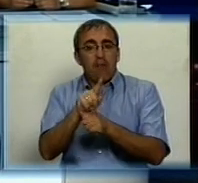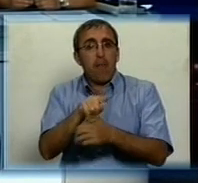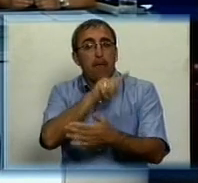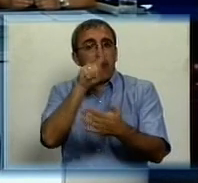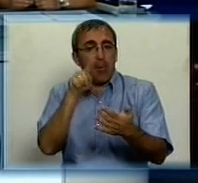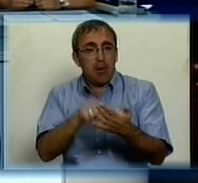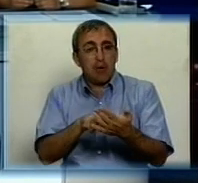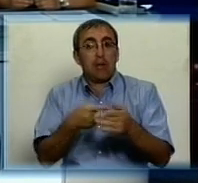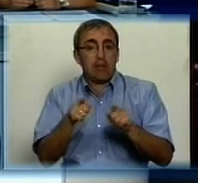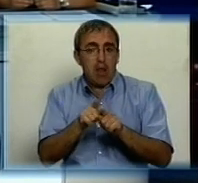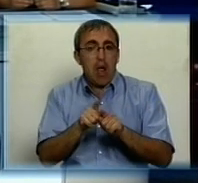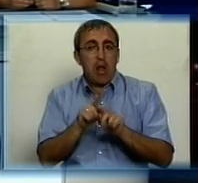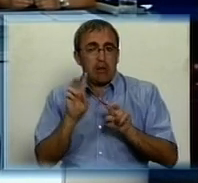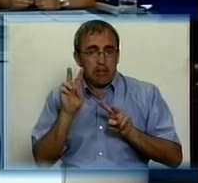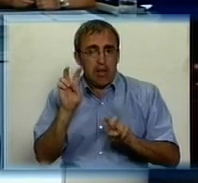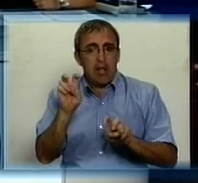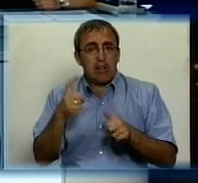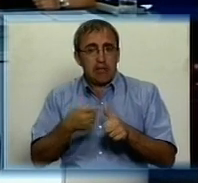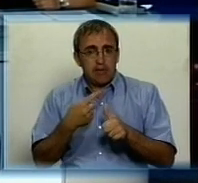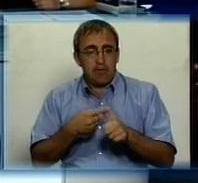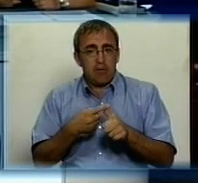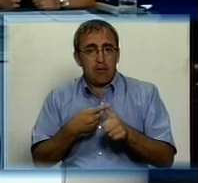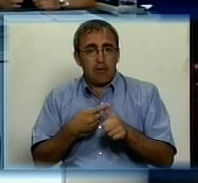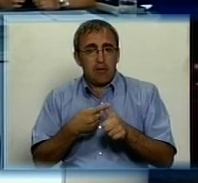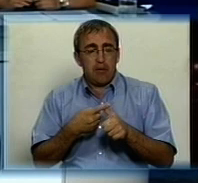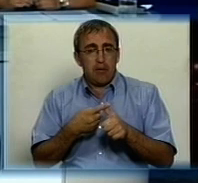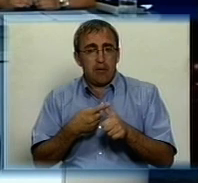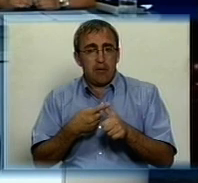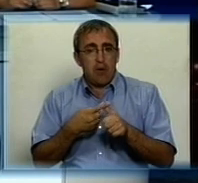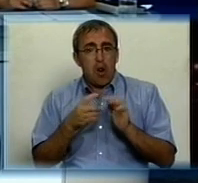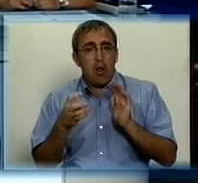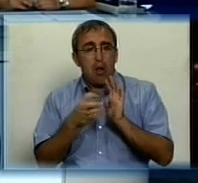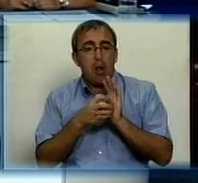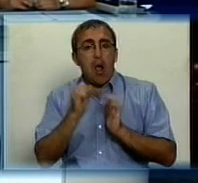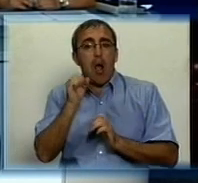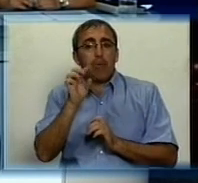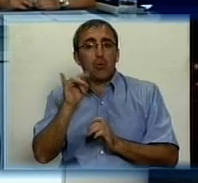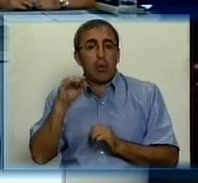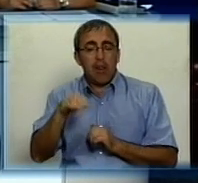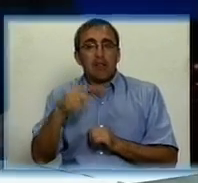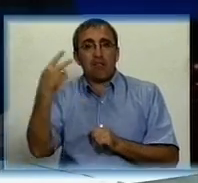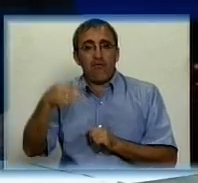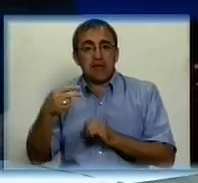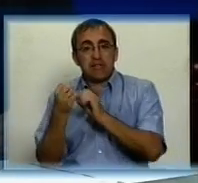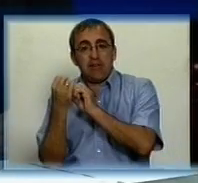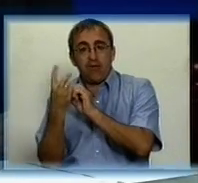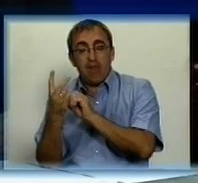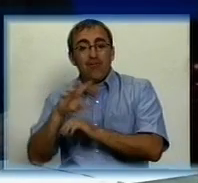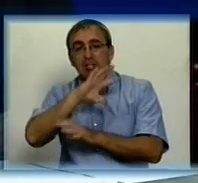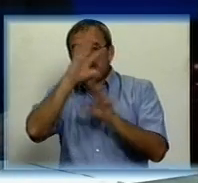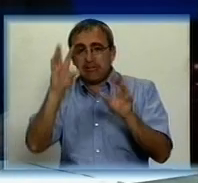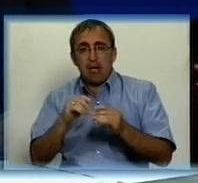У нас так і називається, так би мовити, логотип на нашому сайті, абітрієнт-2012. І всі питання. Тому